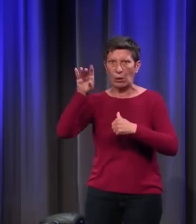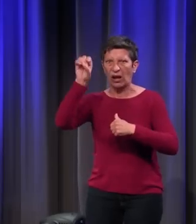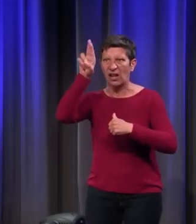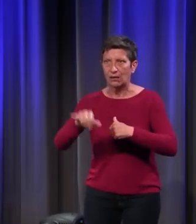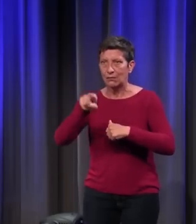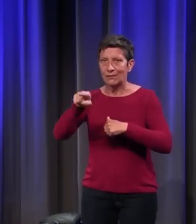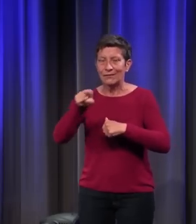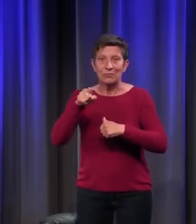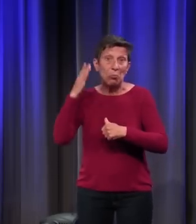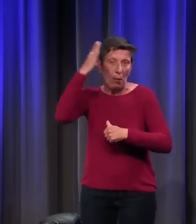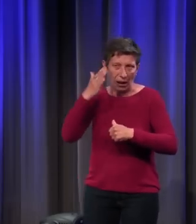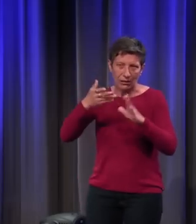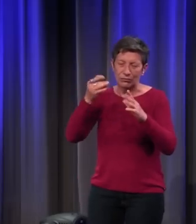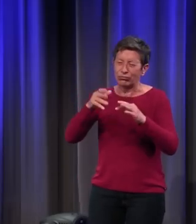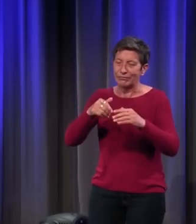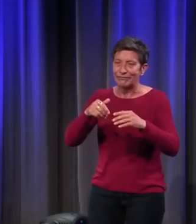animalier surtout,